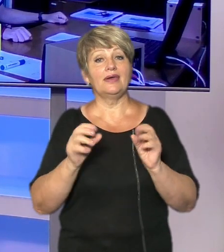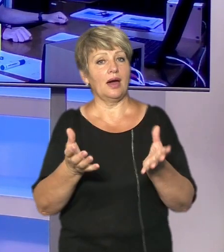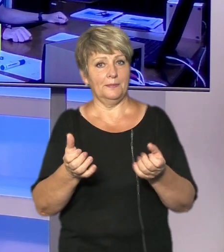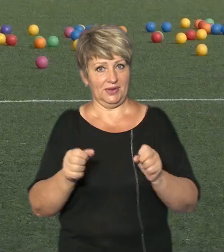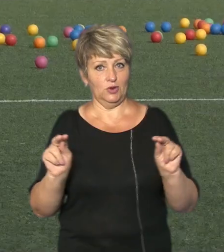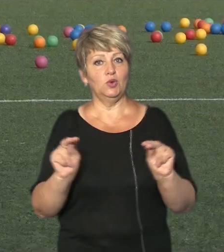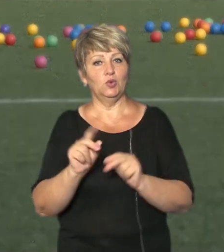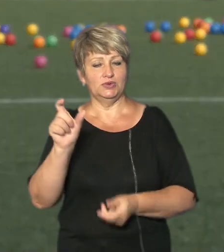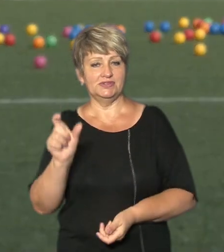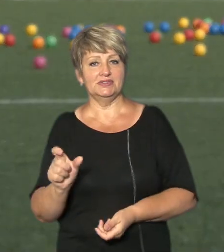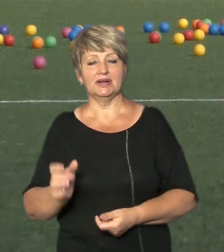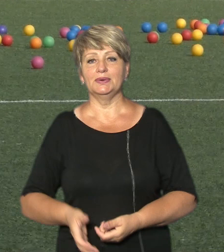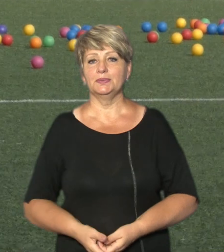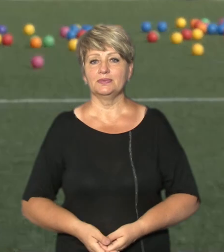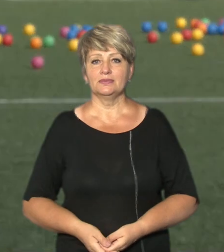розкаже